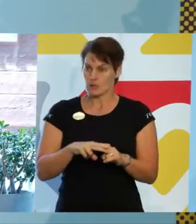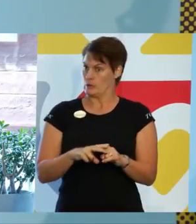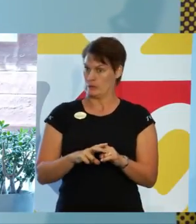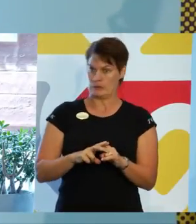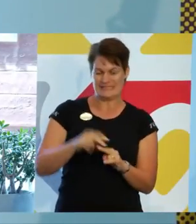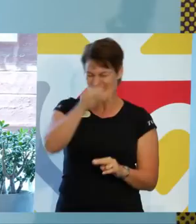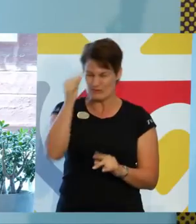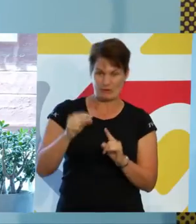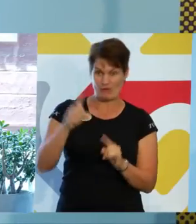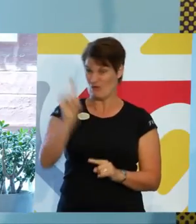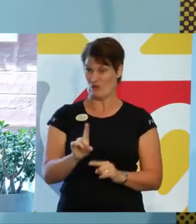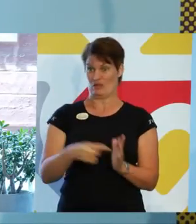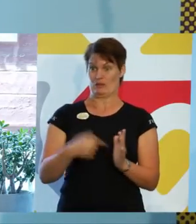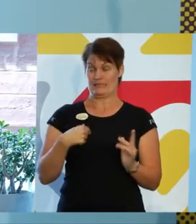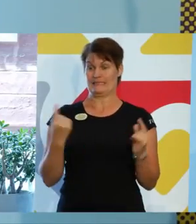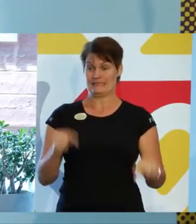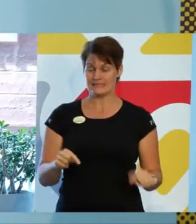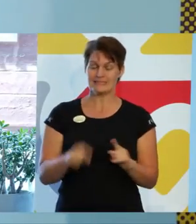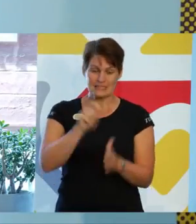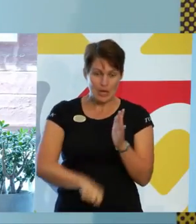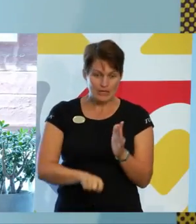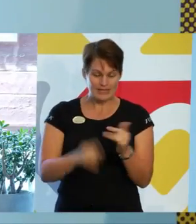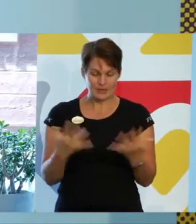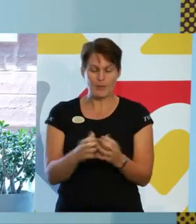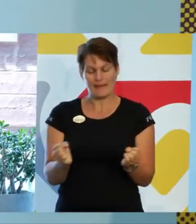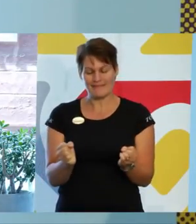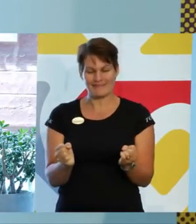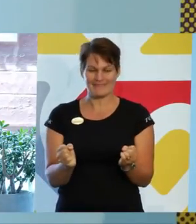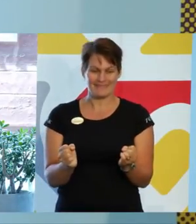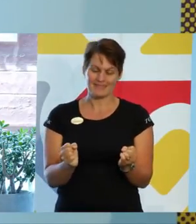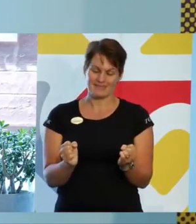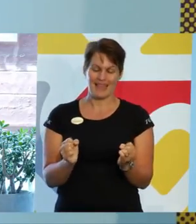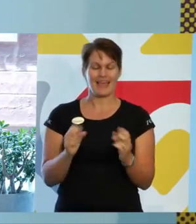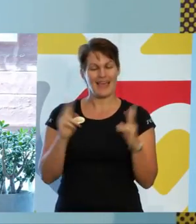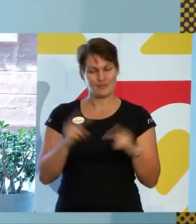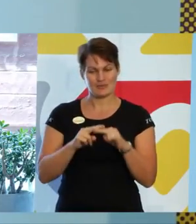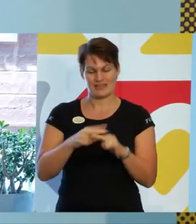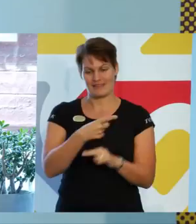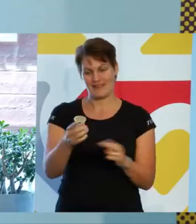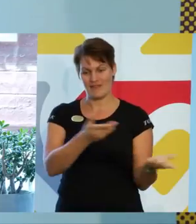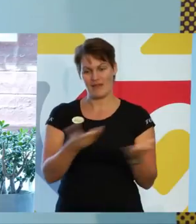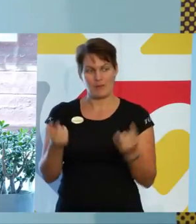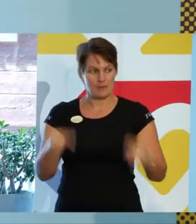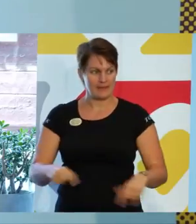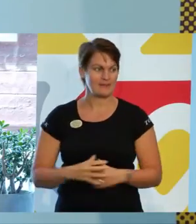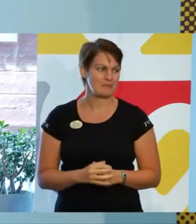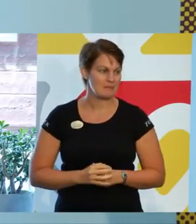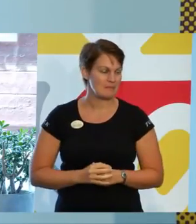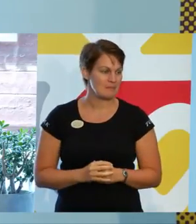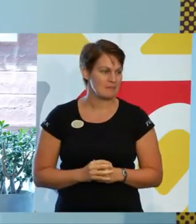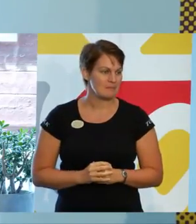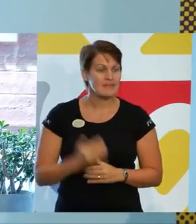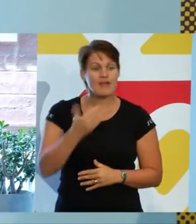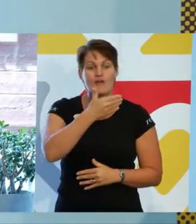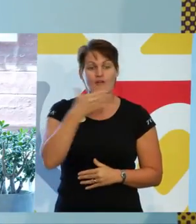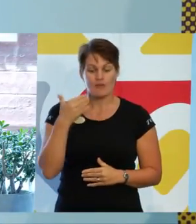först ut här, men det har också sina fördelar naturligtvis. Ni ska känna er än en gång varmt välkomna. Vårt